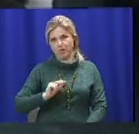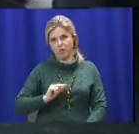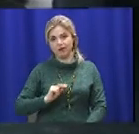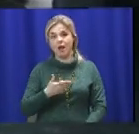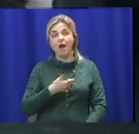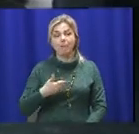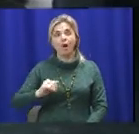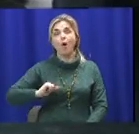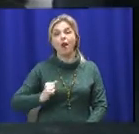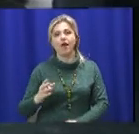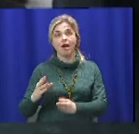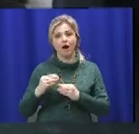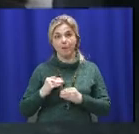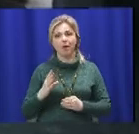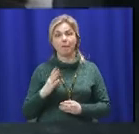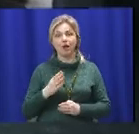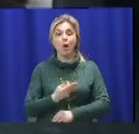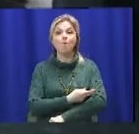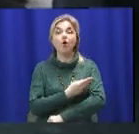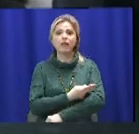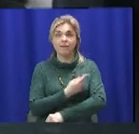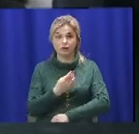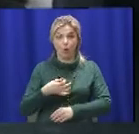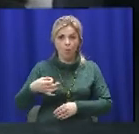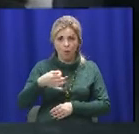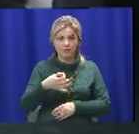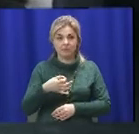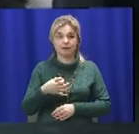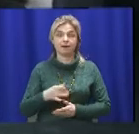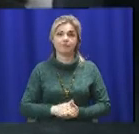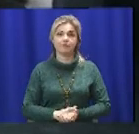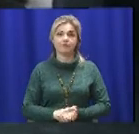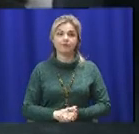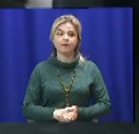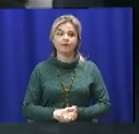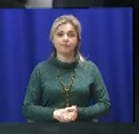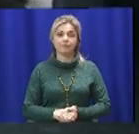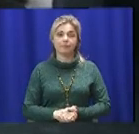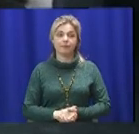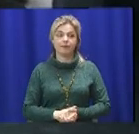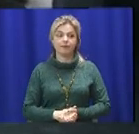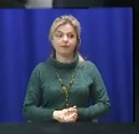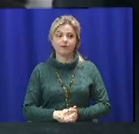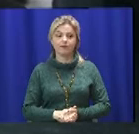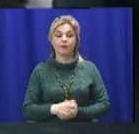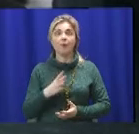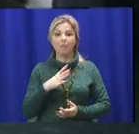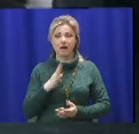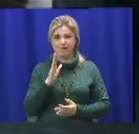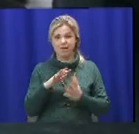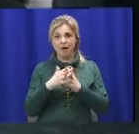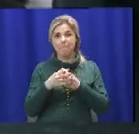коллегами были в Полтавской области, и были мы в поселке,